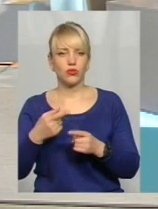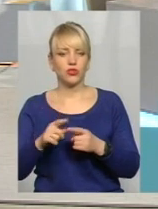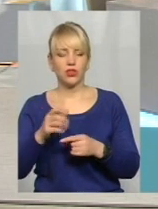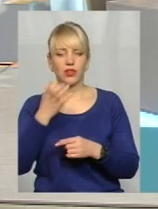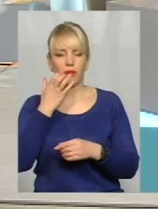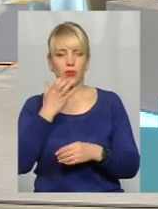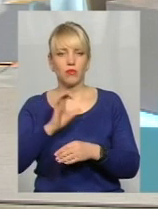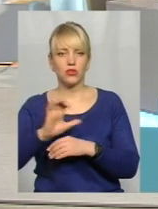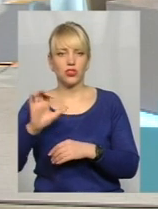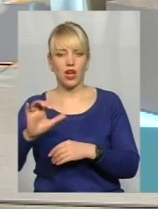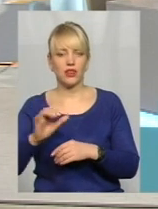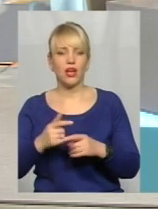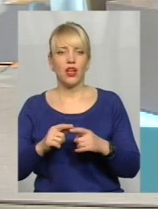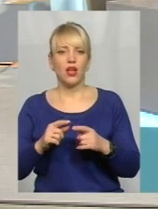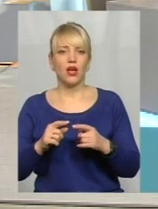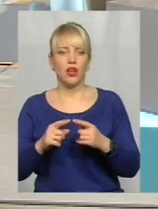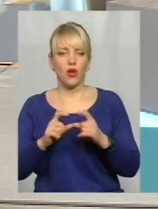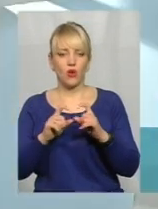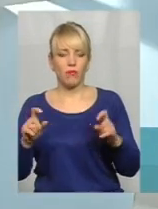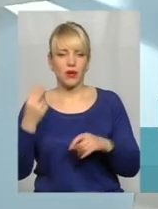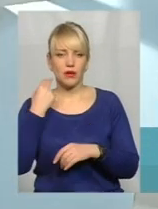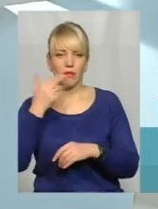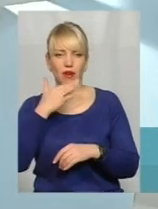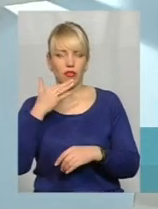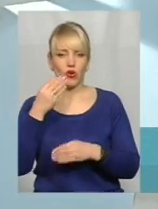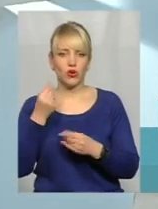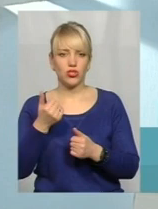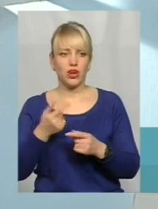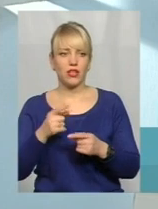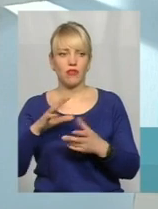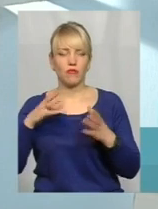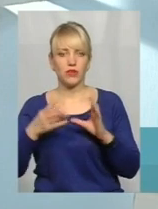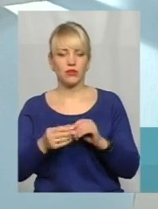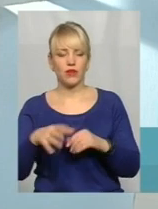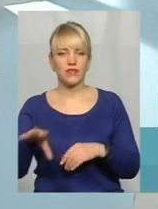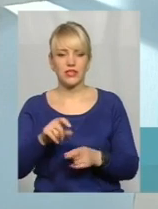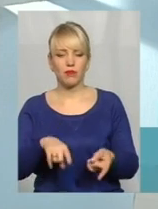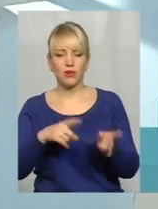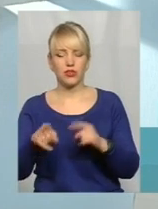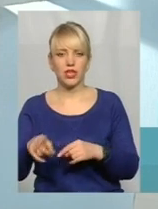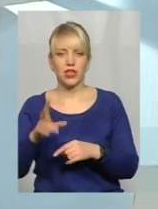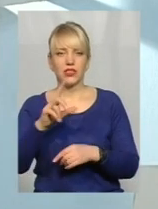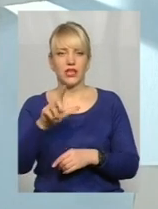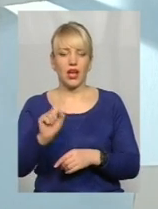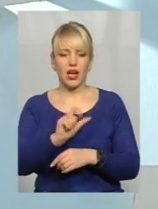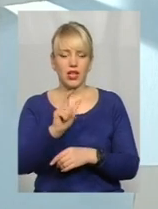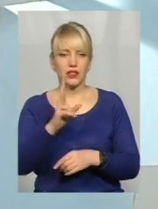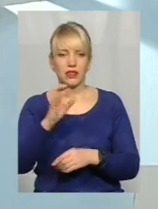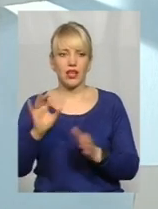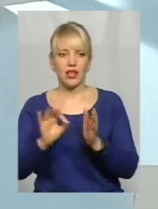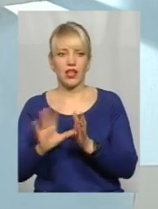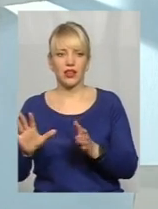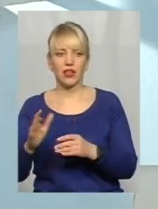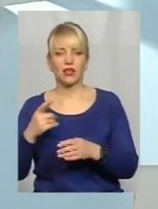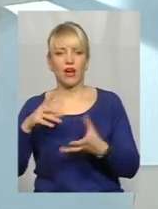кампанія заборгувала дуже багато грошей, і в підсумку зараз всі переходять масово з газу на електро. В підсумку, що ми маємо